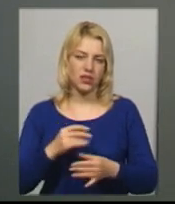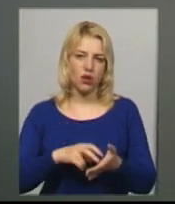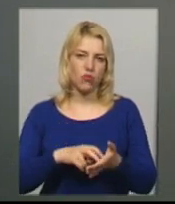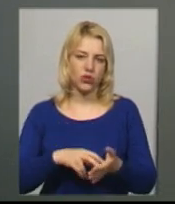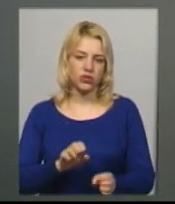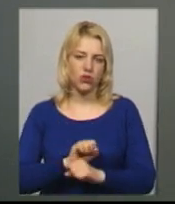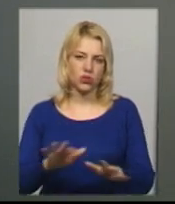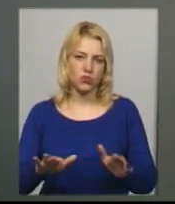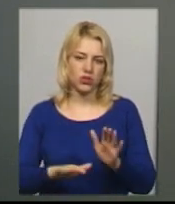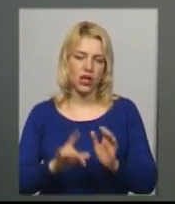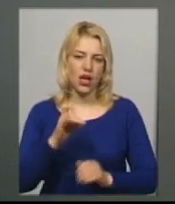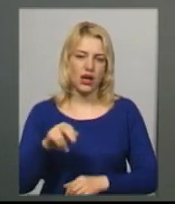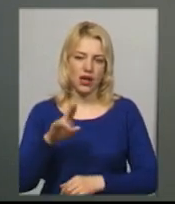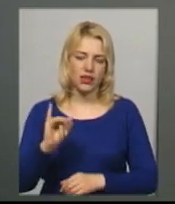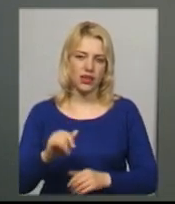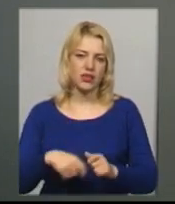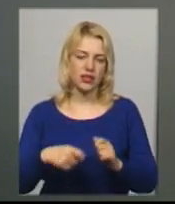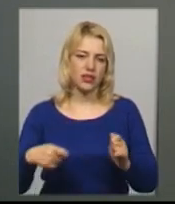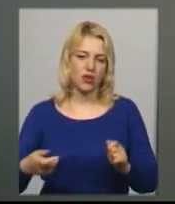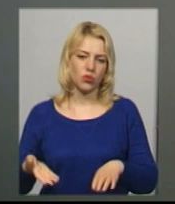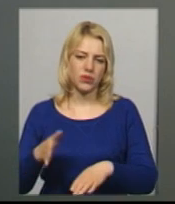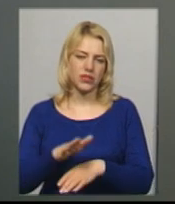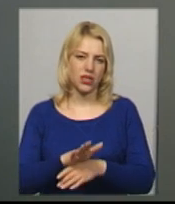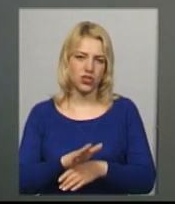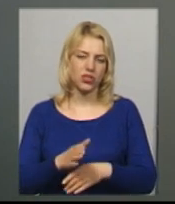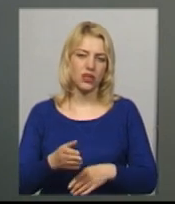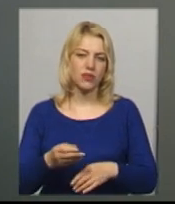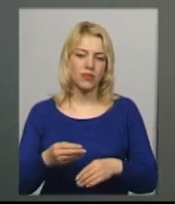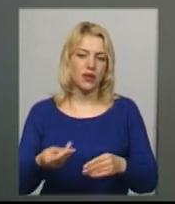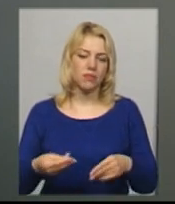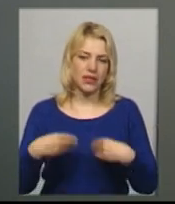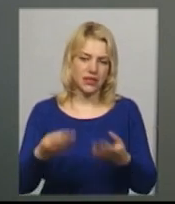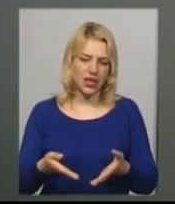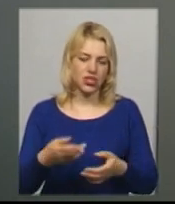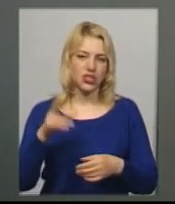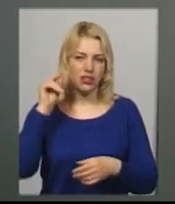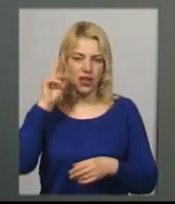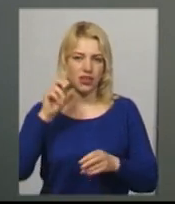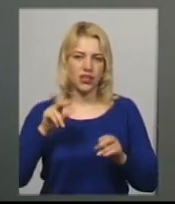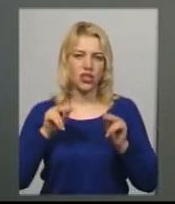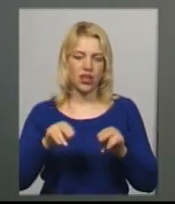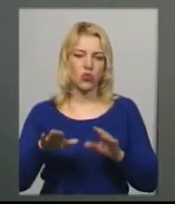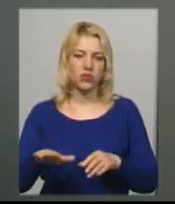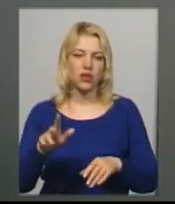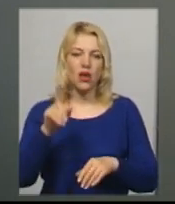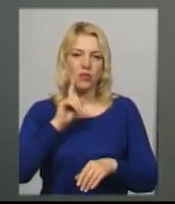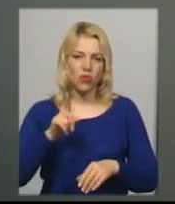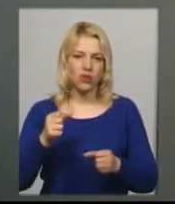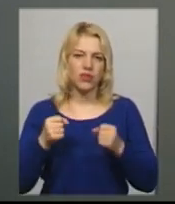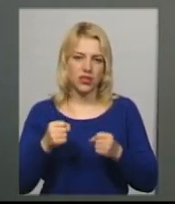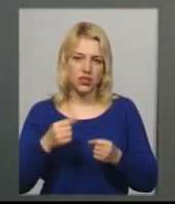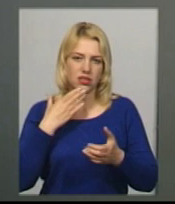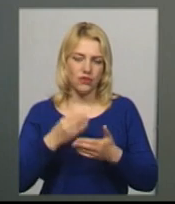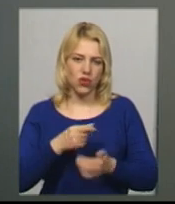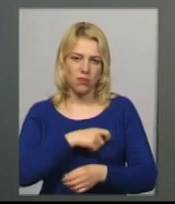розпуску Ради і затягуєте призначення дати інавгурації. І доки ви трясетеся за свої мандати, колишній президент